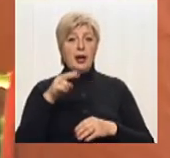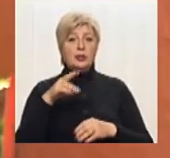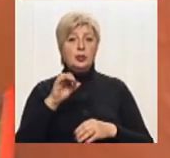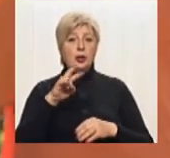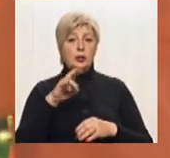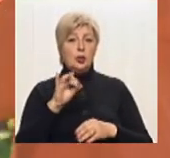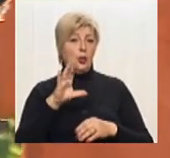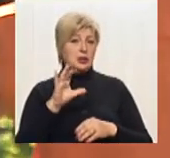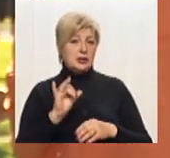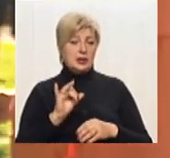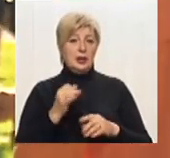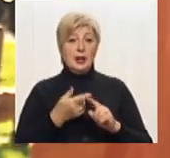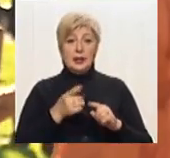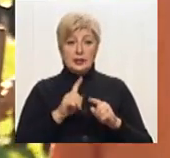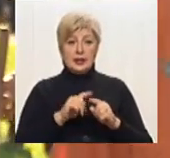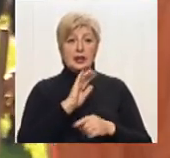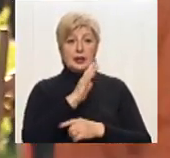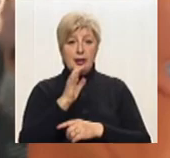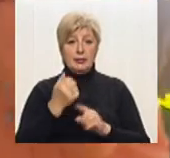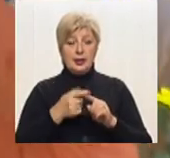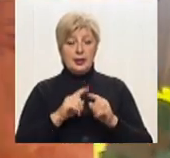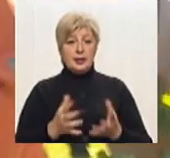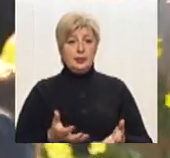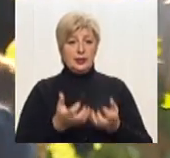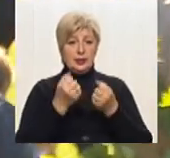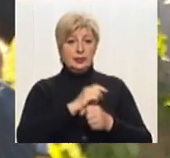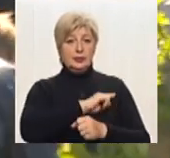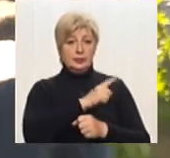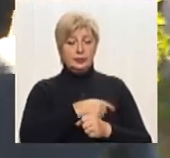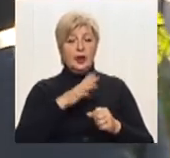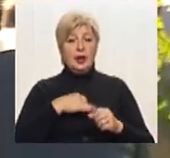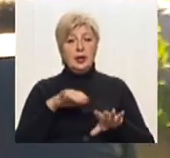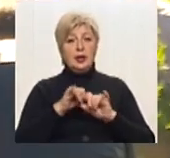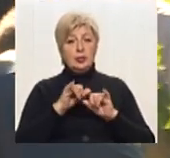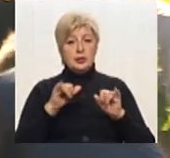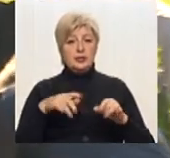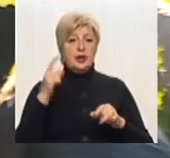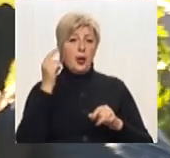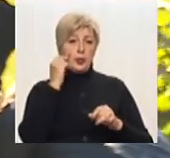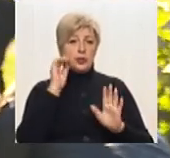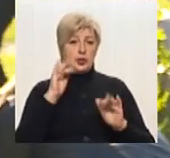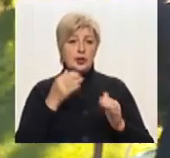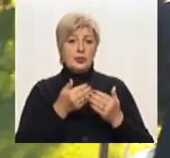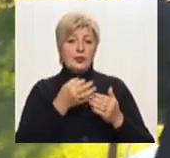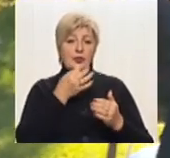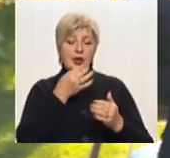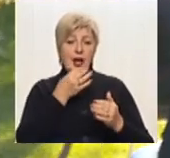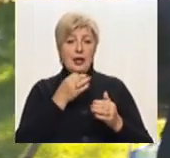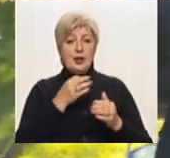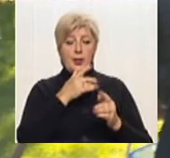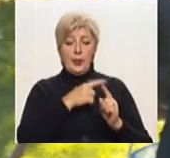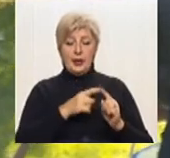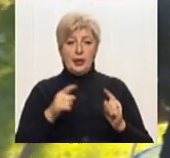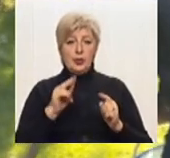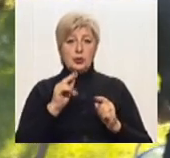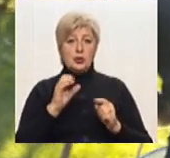підтримують силу розвиток бджіл в ранній період часу. Кожен